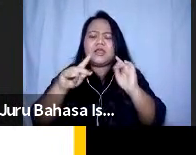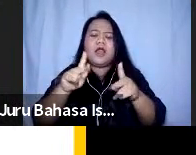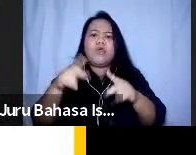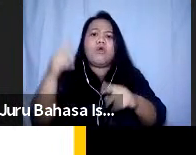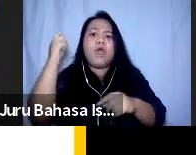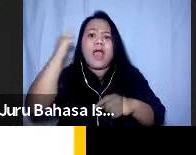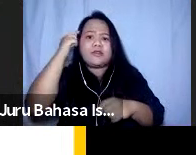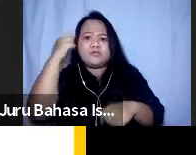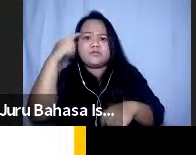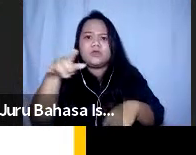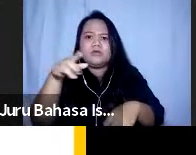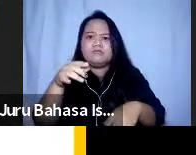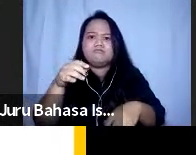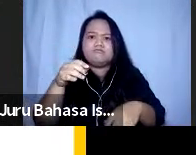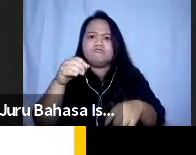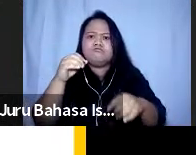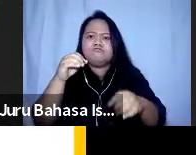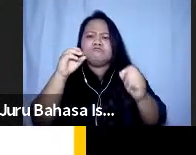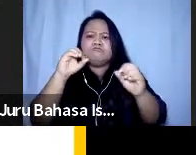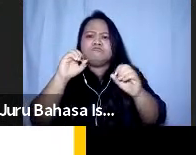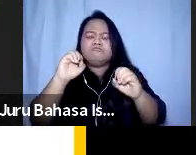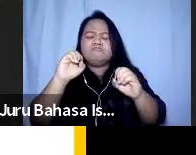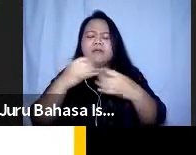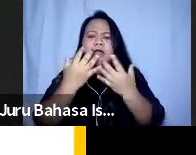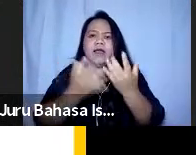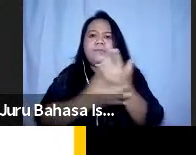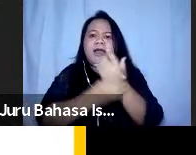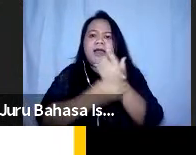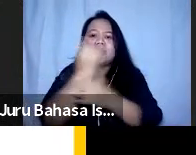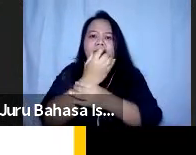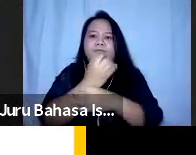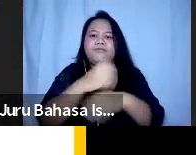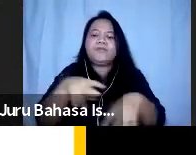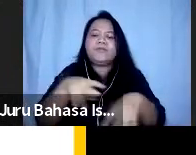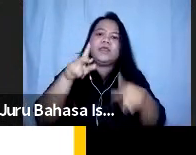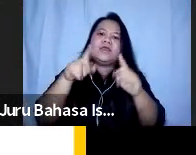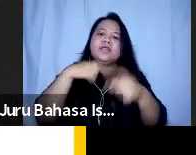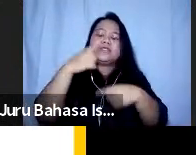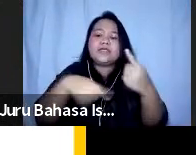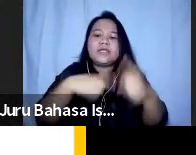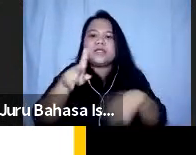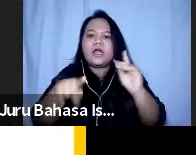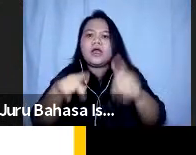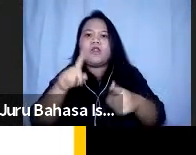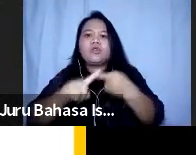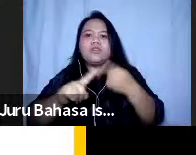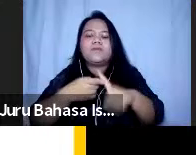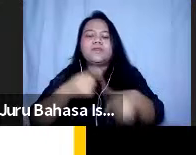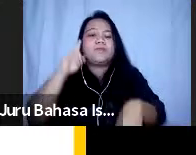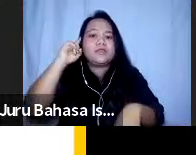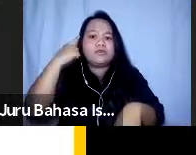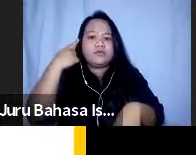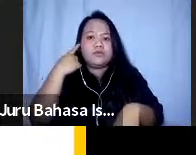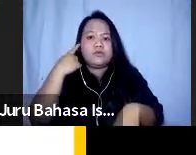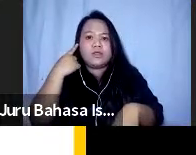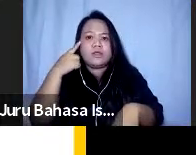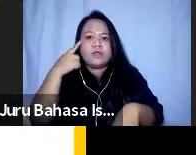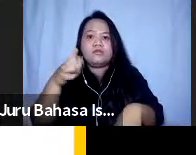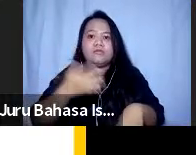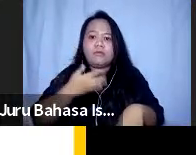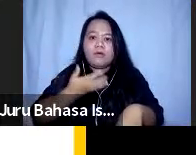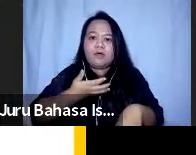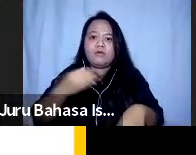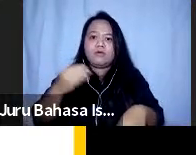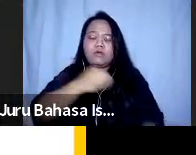berbahaya begitu jadi ketika cerita bahwa teman-teman tuli ketika mau ke dokter